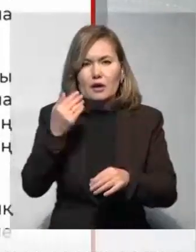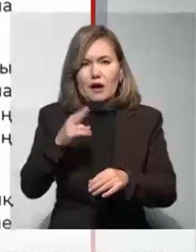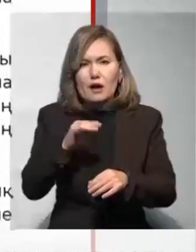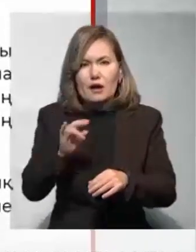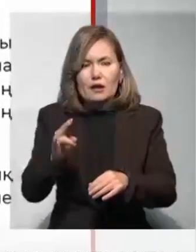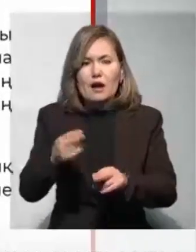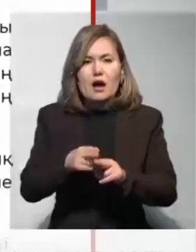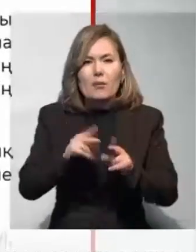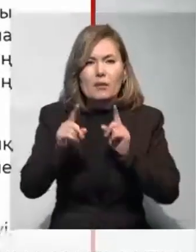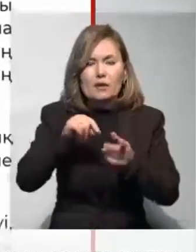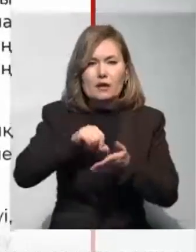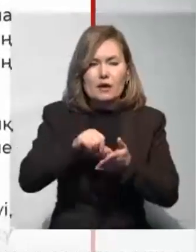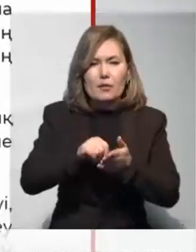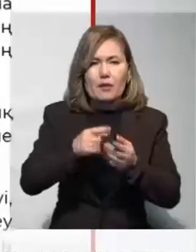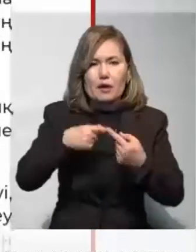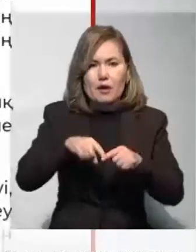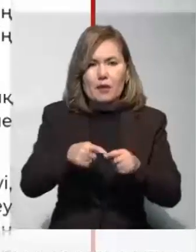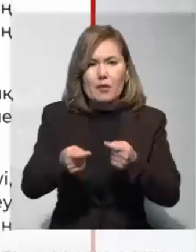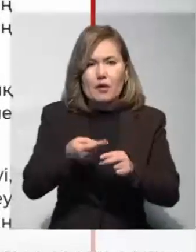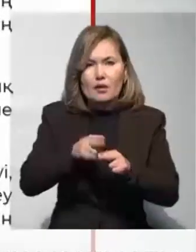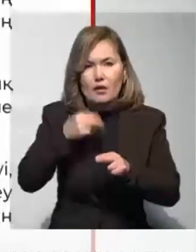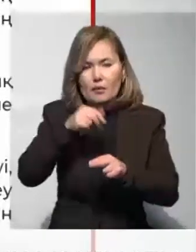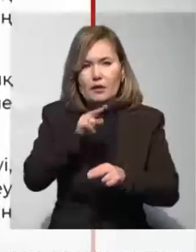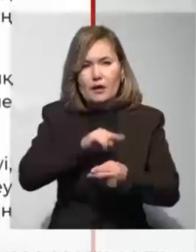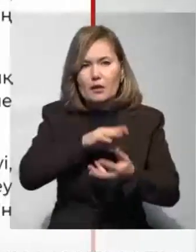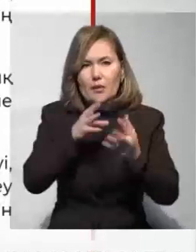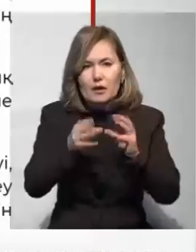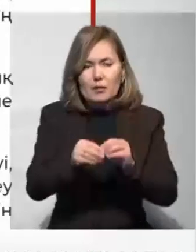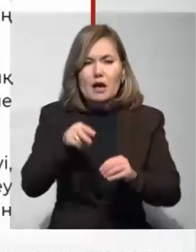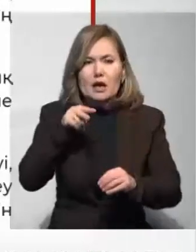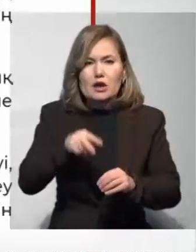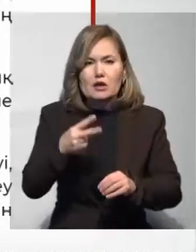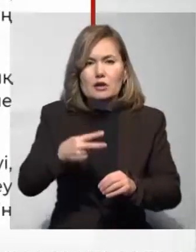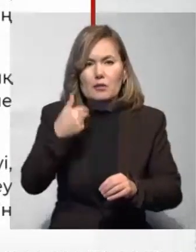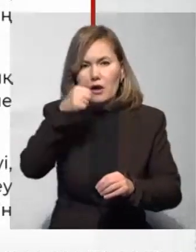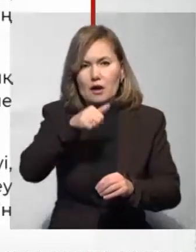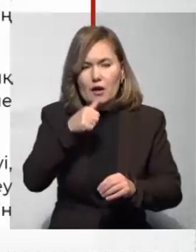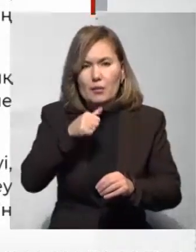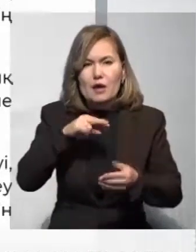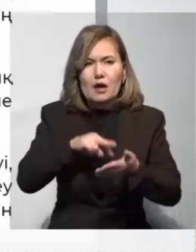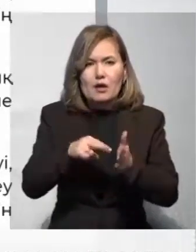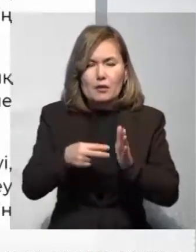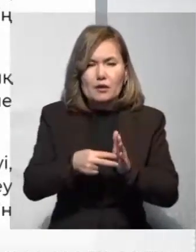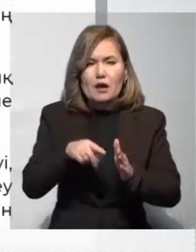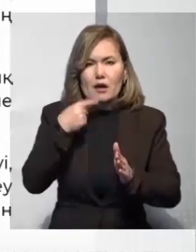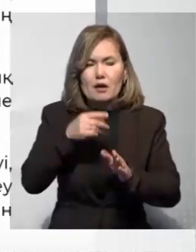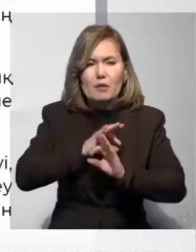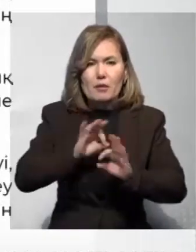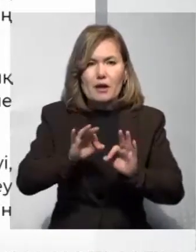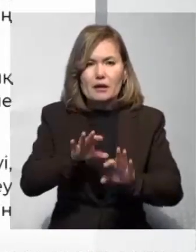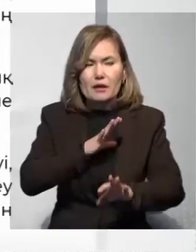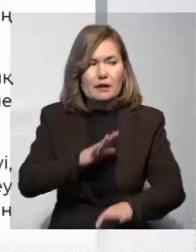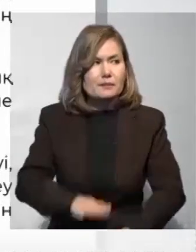Қарин. Жайың ағатысқан институт башылара бұйылға жұмыстың қорқынлар мен 2023 жылға жоспарлар жайында баянды.